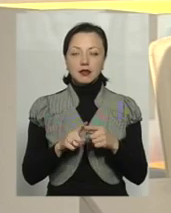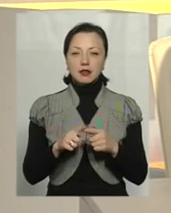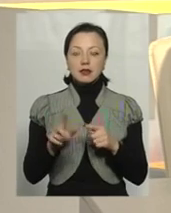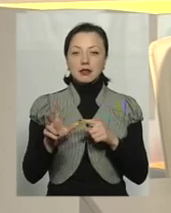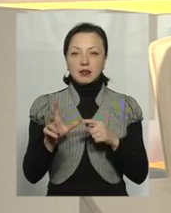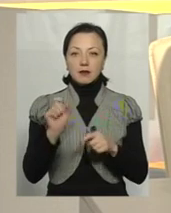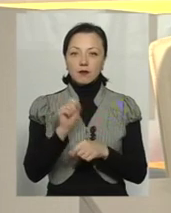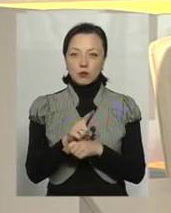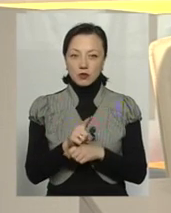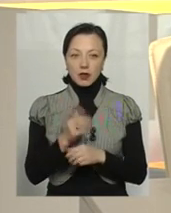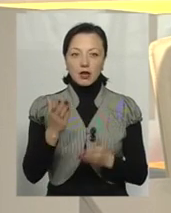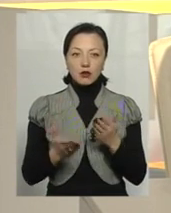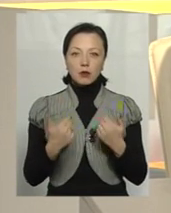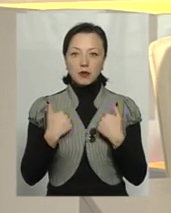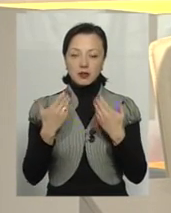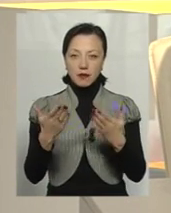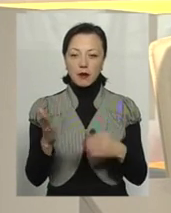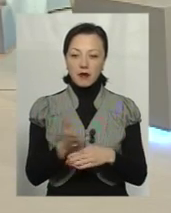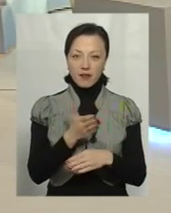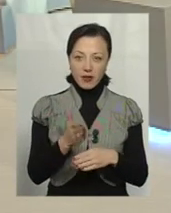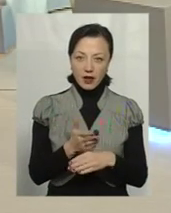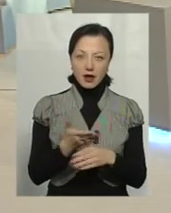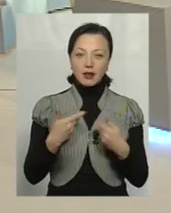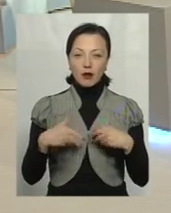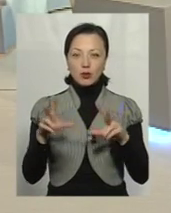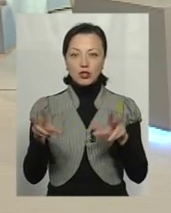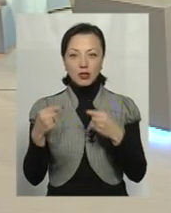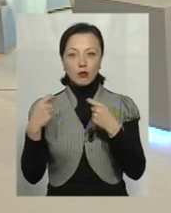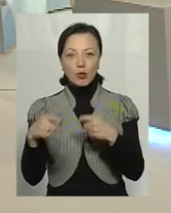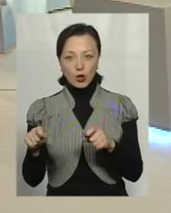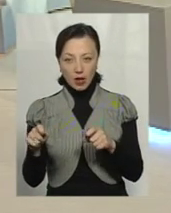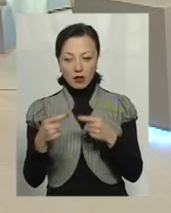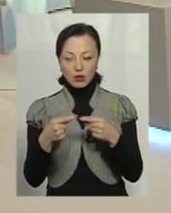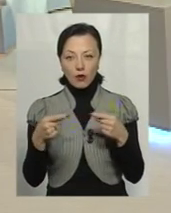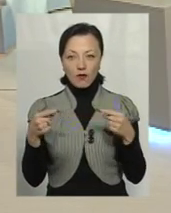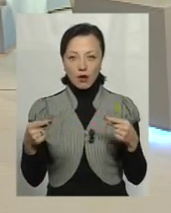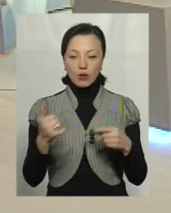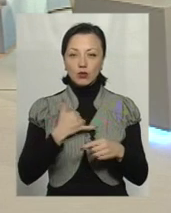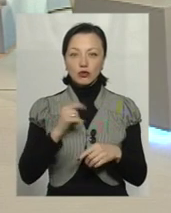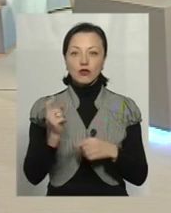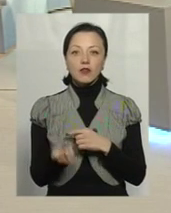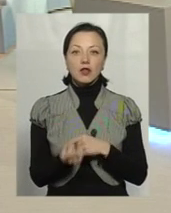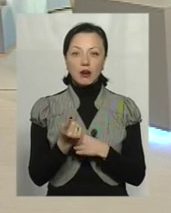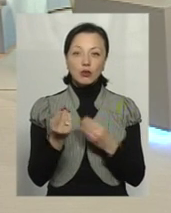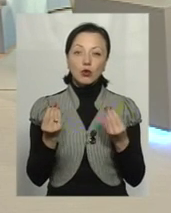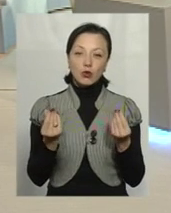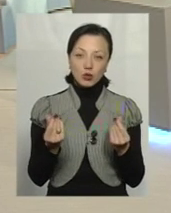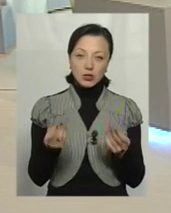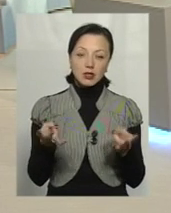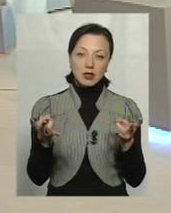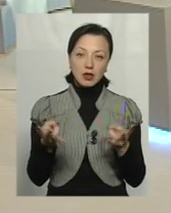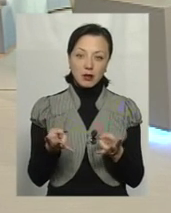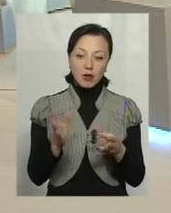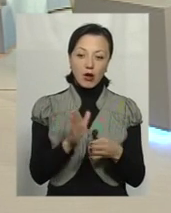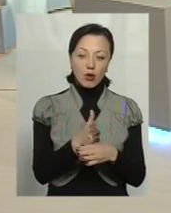базуватися? Якщо ми навіть виробили і ще нам так пощастило, що ми продали будь-який товар, у нас що виникають гроші, які треба